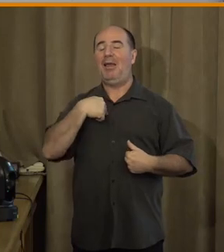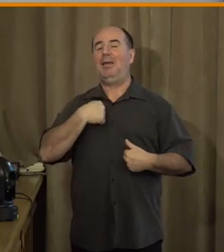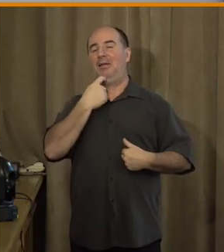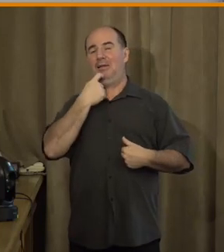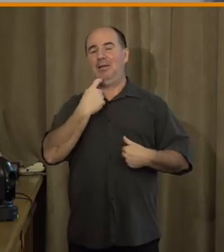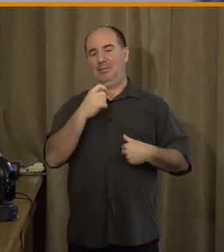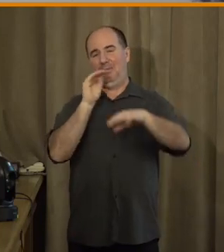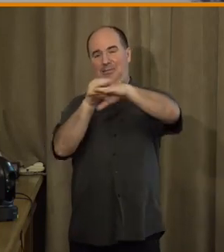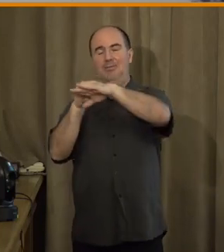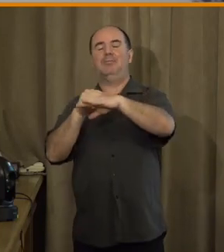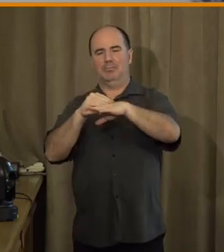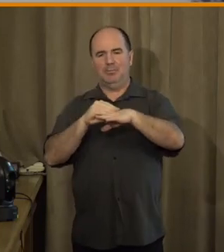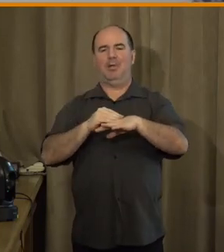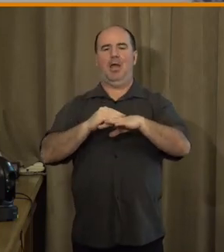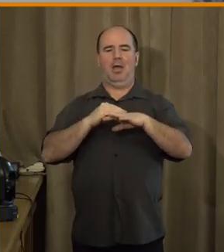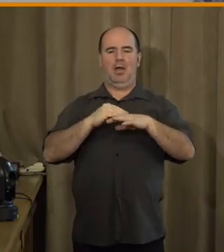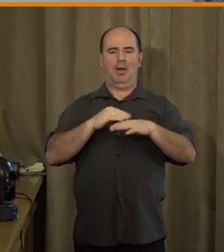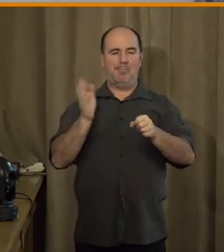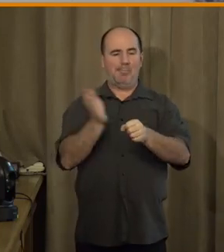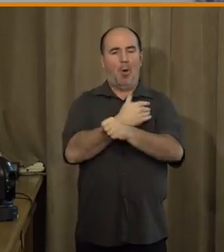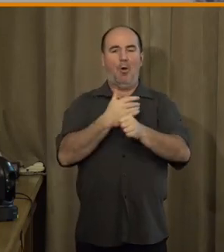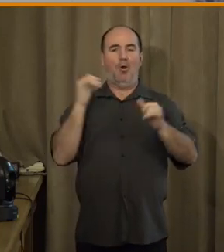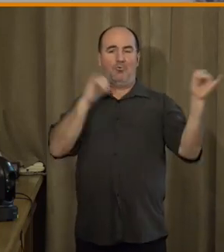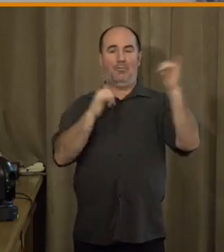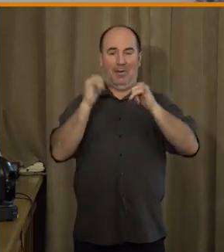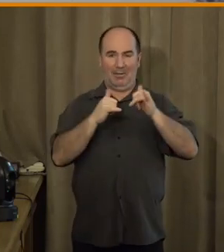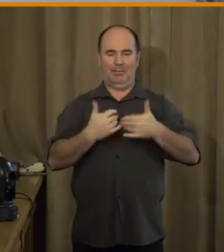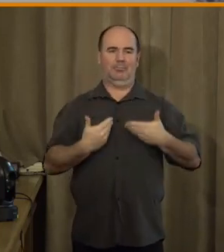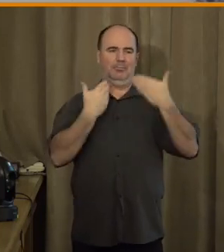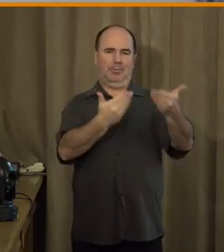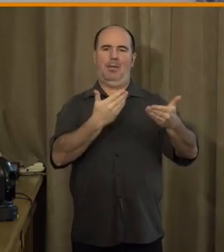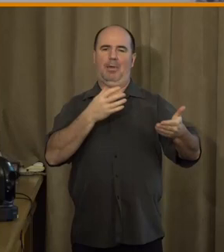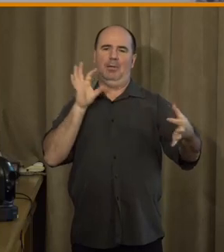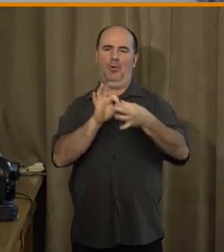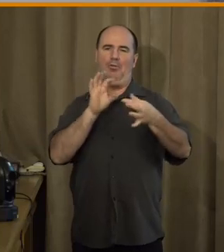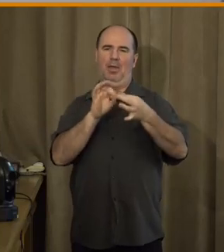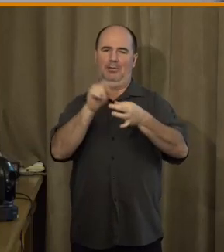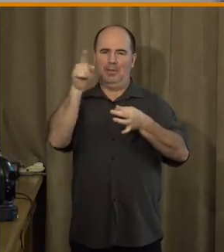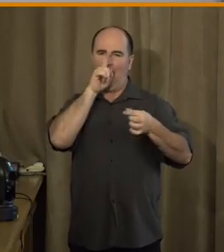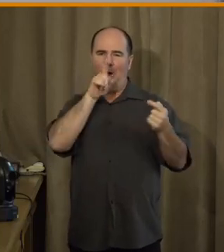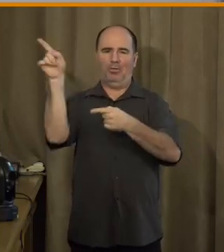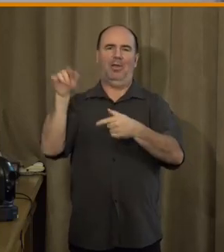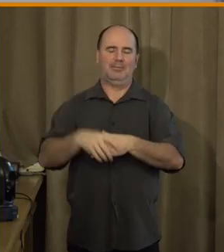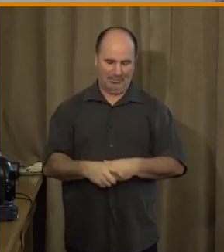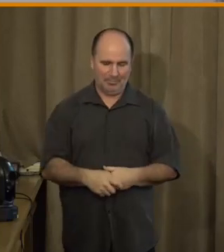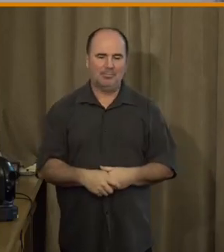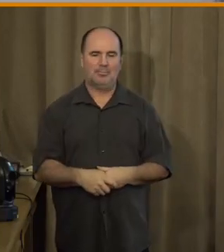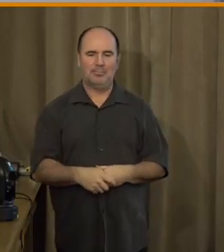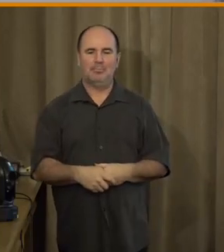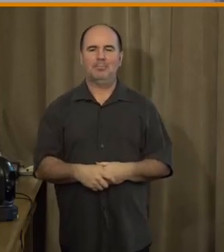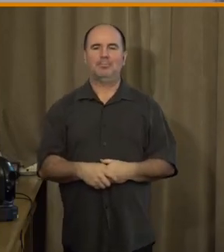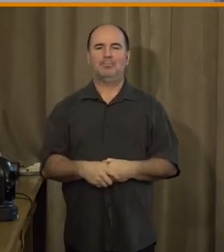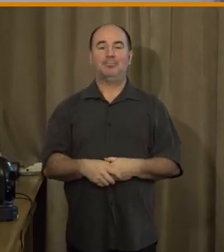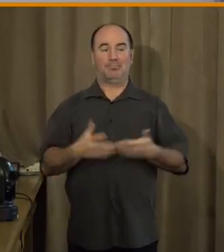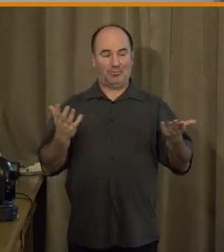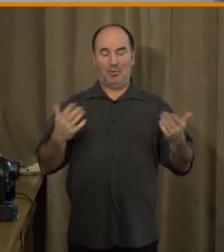věřím, že i když přicházíte z jiných oborů, že tam najdete i další data. Nicméně i to, co jste teď prezentovala,